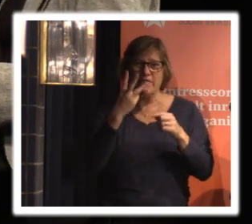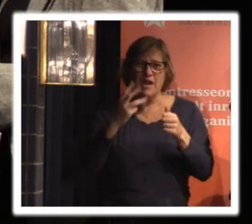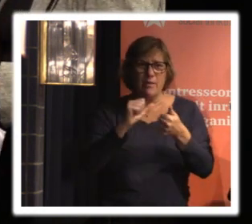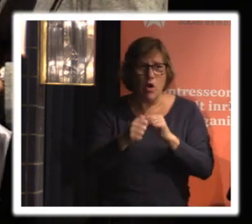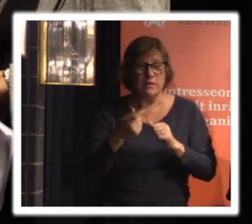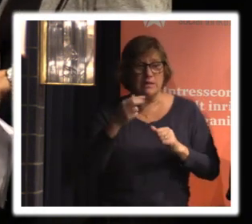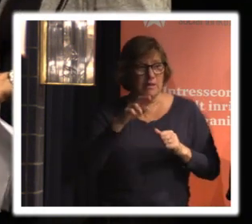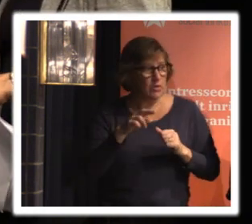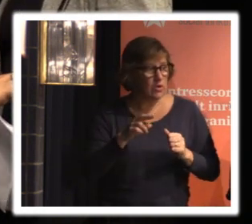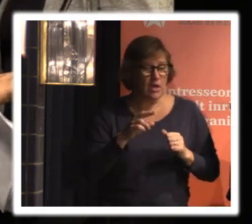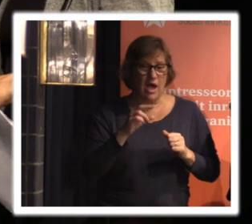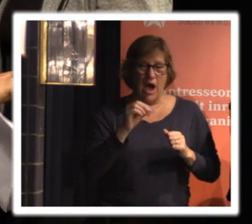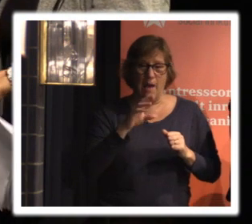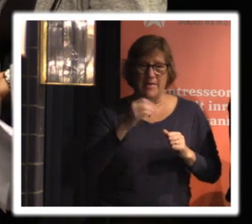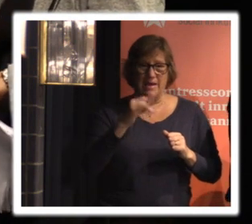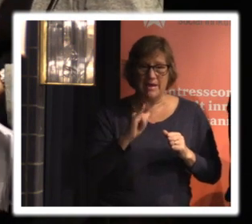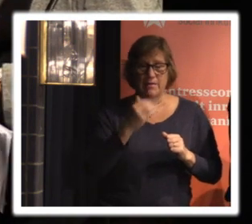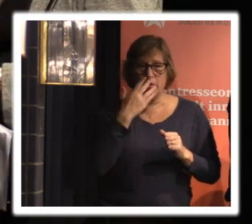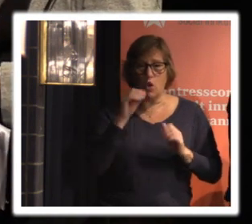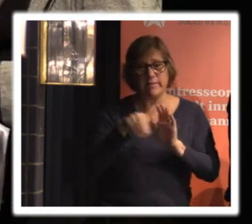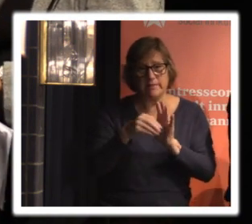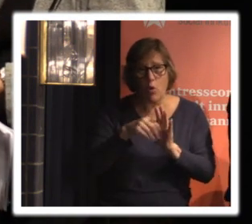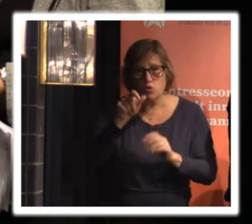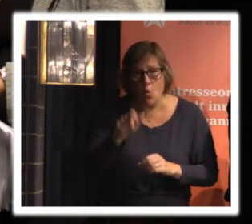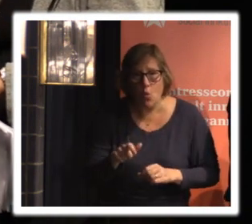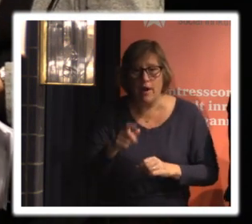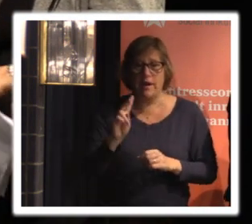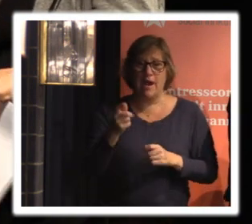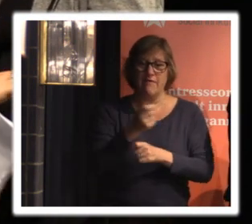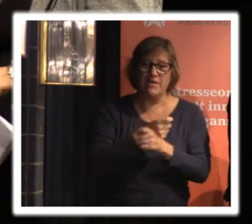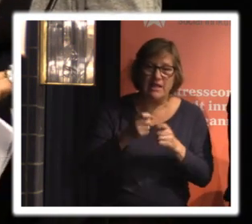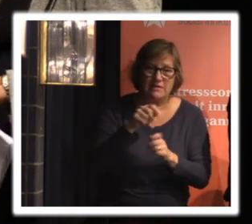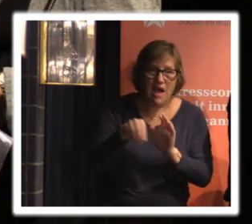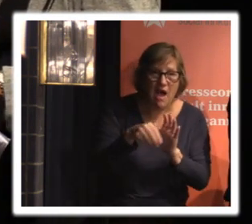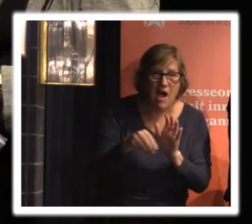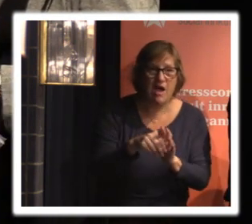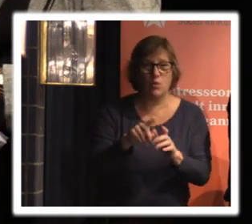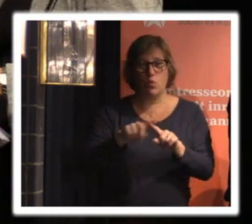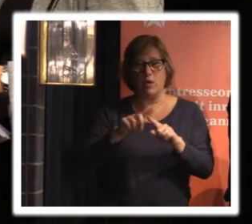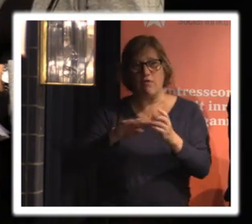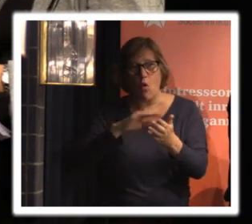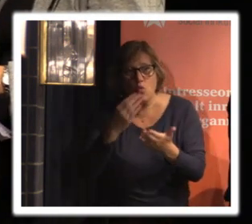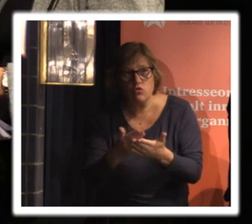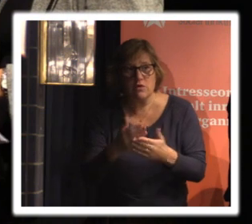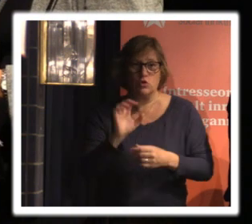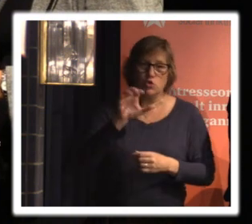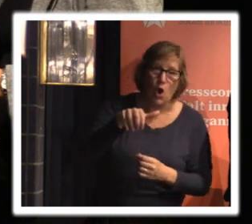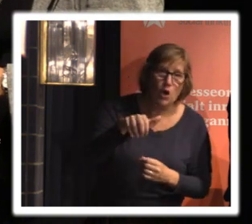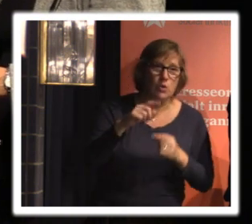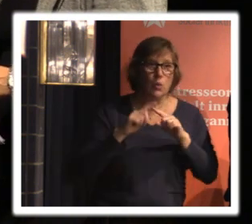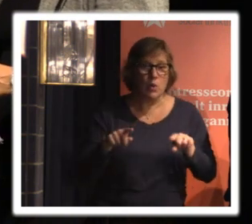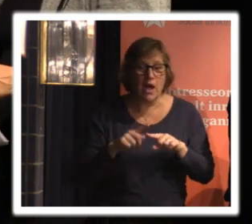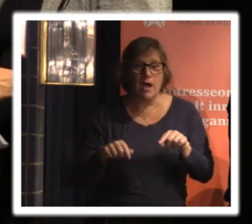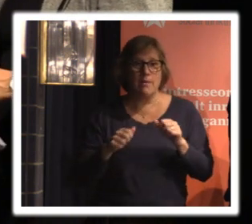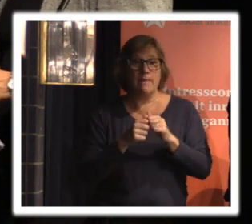sponsorer men menar det också liksom alla typer av finansiärer fonder och staten och vad det nu kan vara men